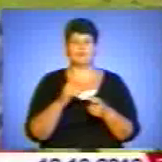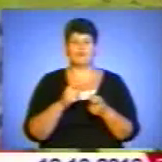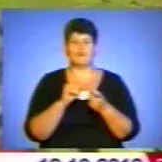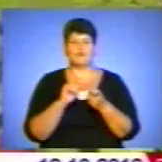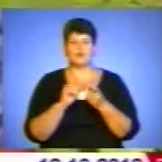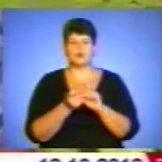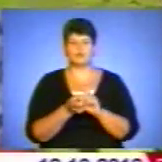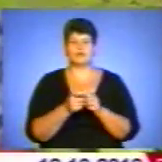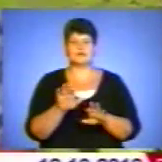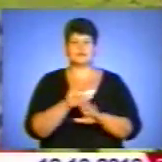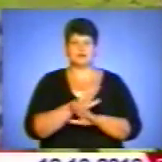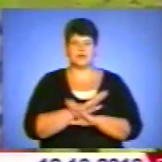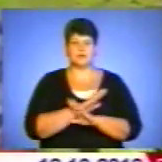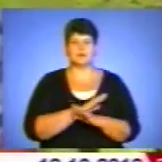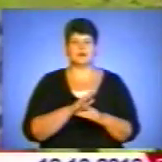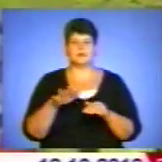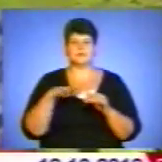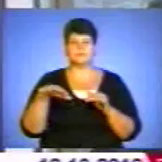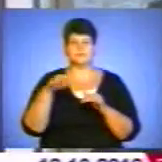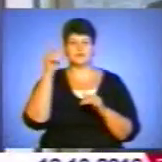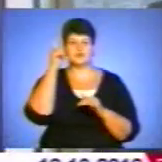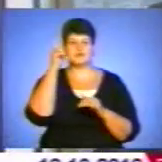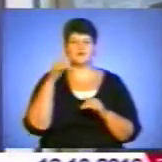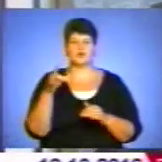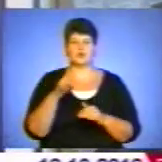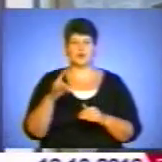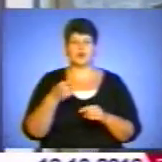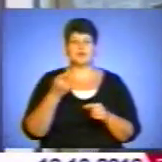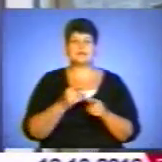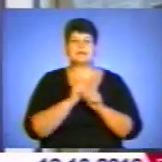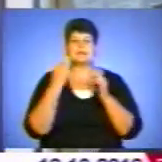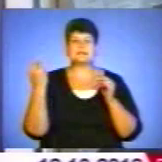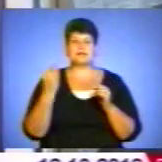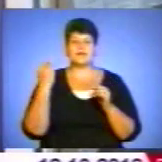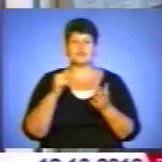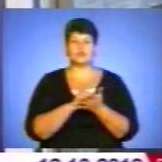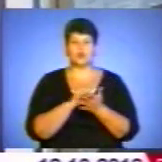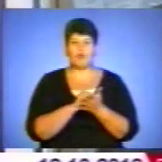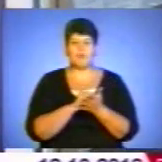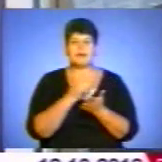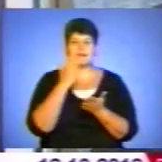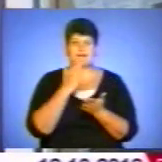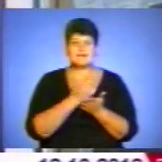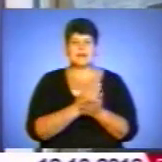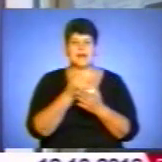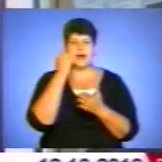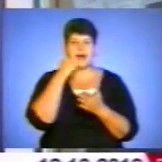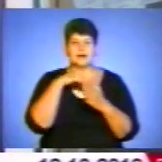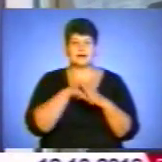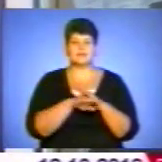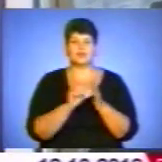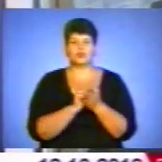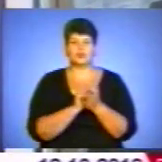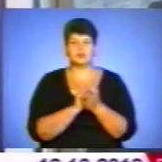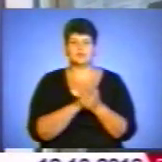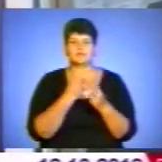повстанців на теренах Чортківського району. Одним з найцікавіших документів також є архівно-кримінальні справи, які